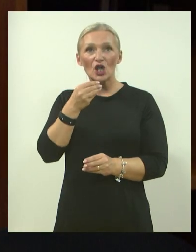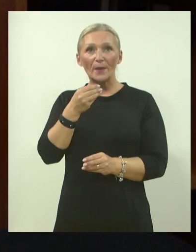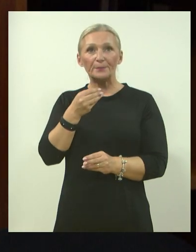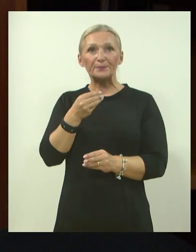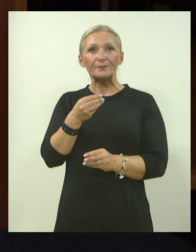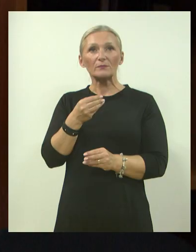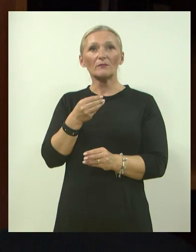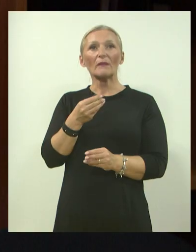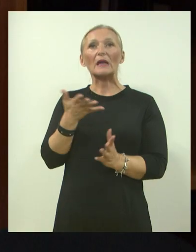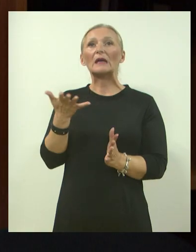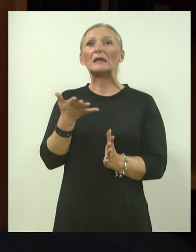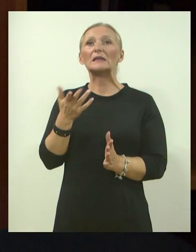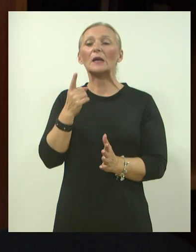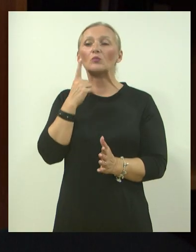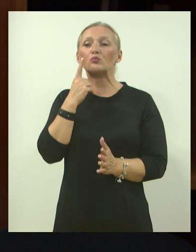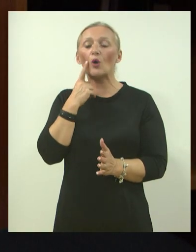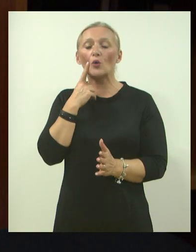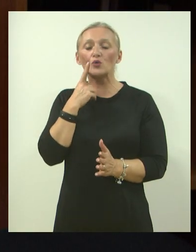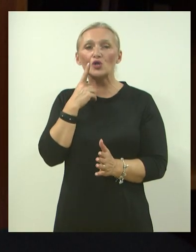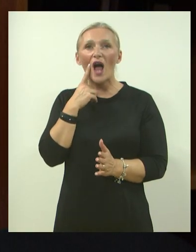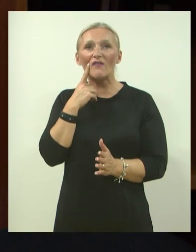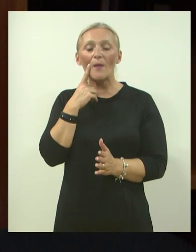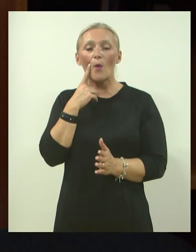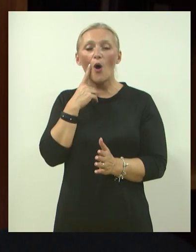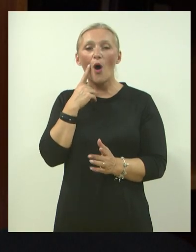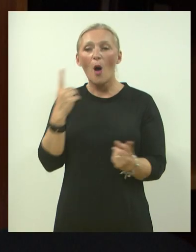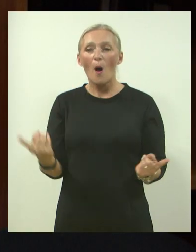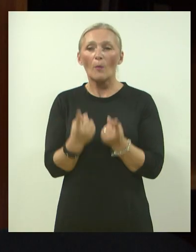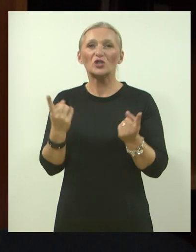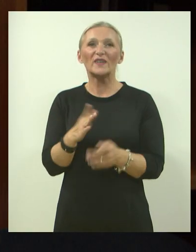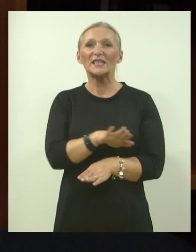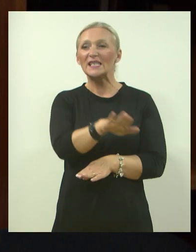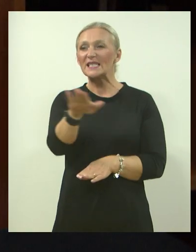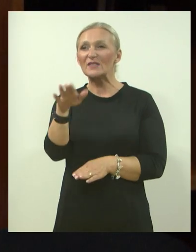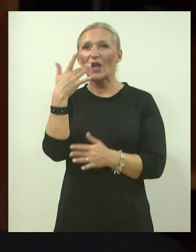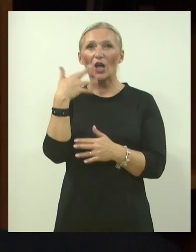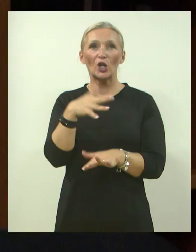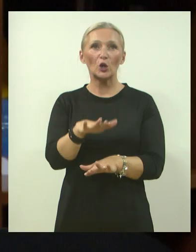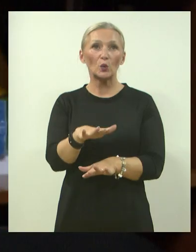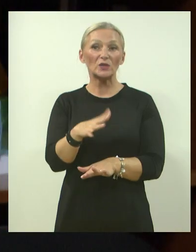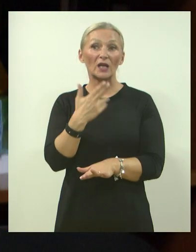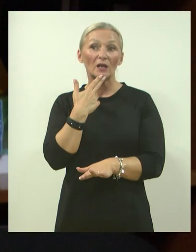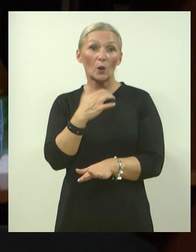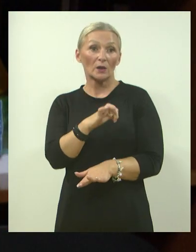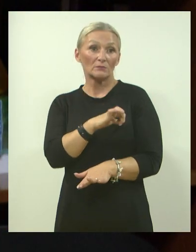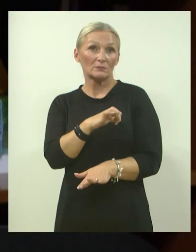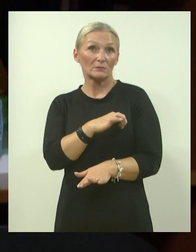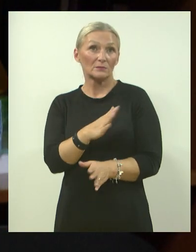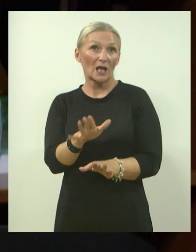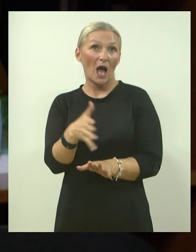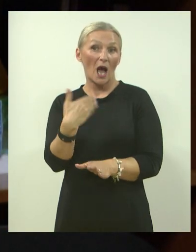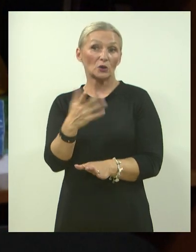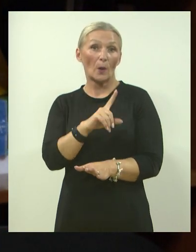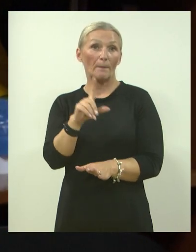nedogled, gdje, evo, pokušavamo motivirati sve ljude, sve koji su zainteresirani, da evo, do